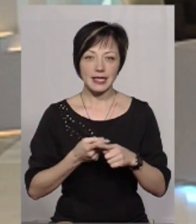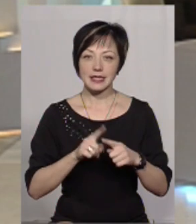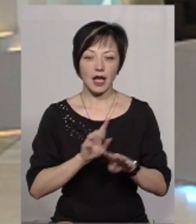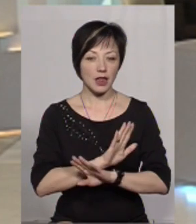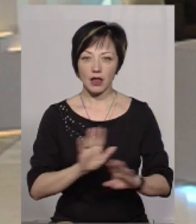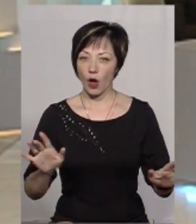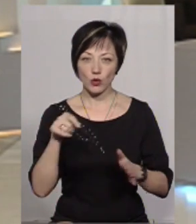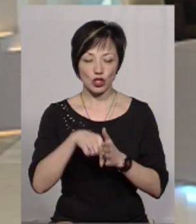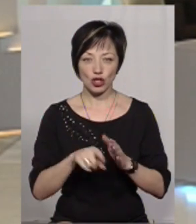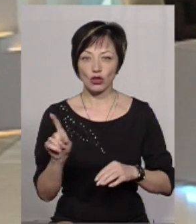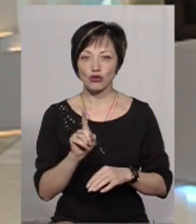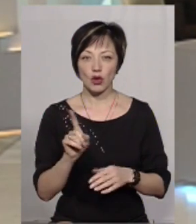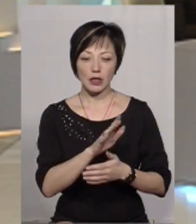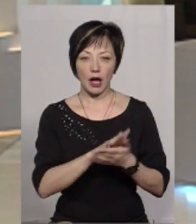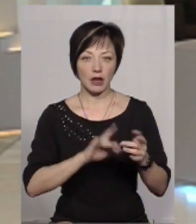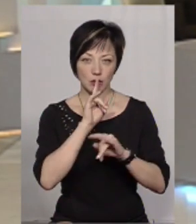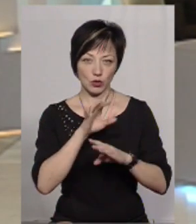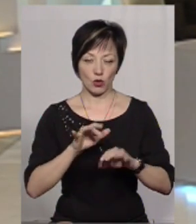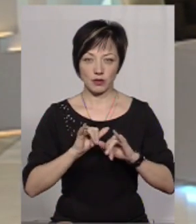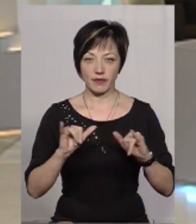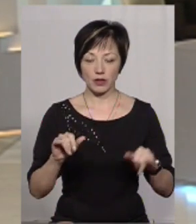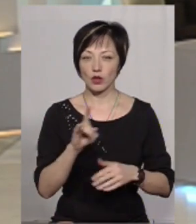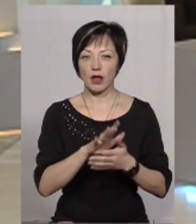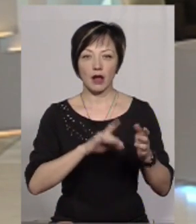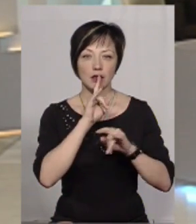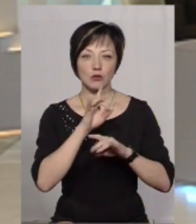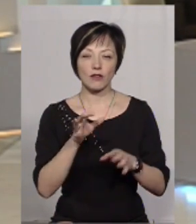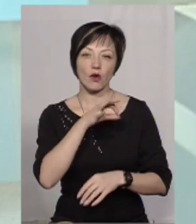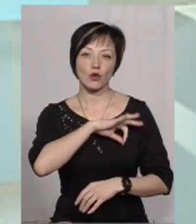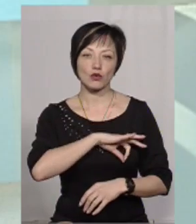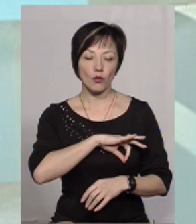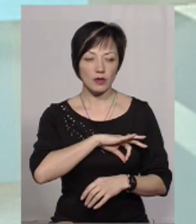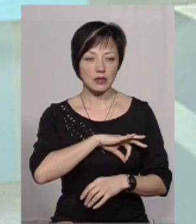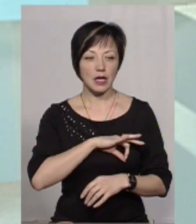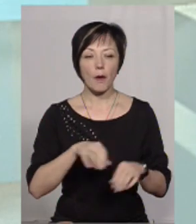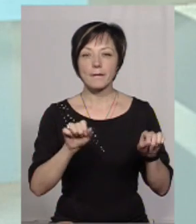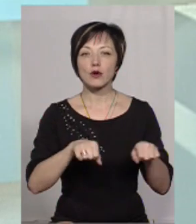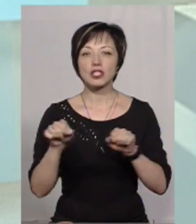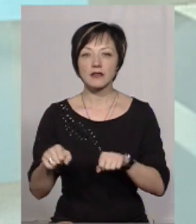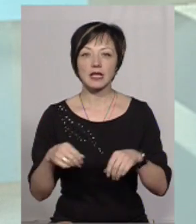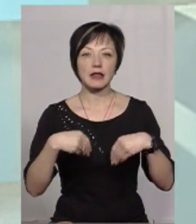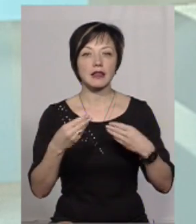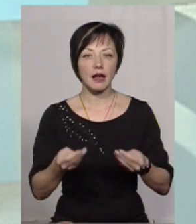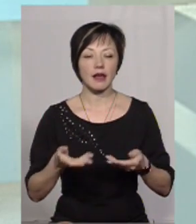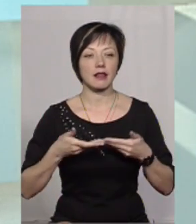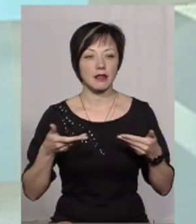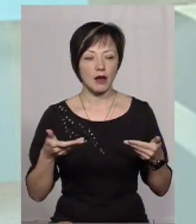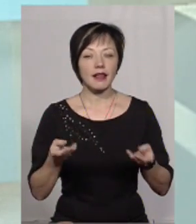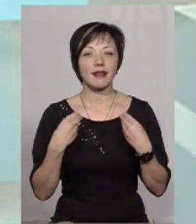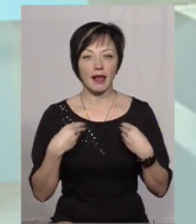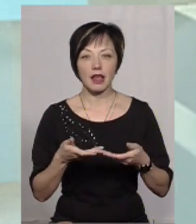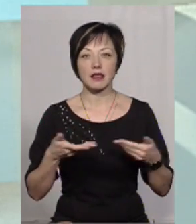означає, що вона далі не буде розвиватися і що далі не будуть використовуватися ті можливості, які надає нам